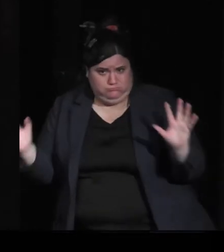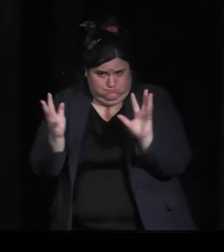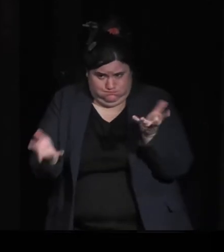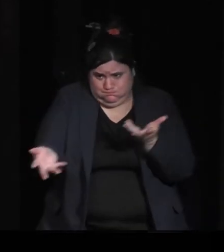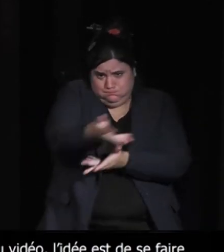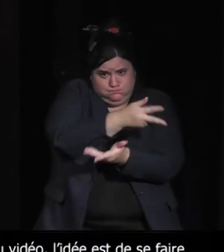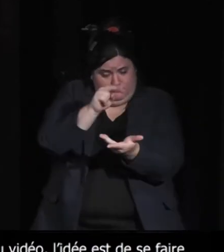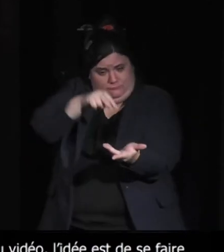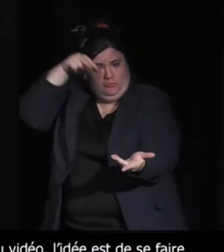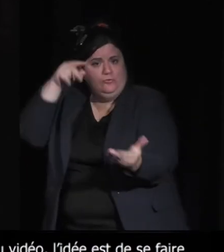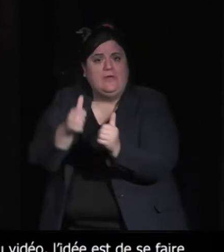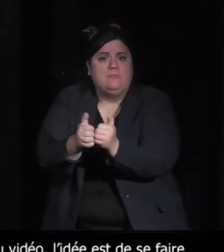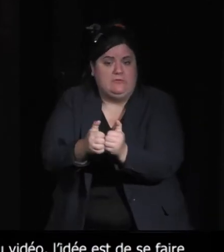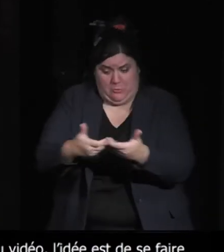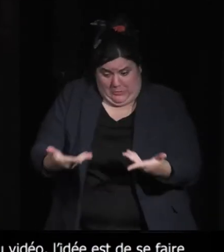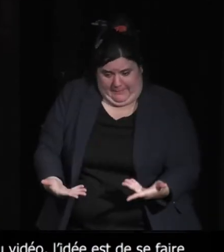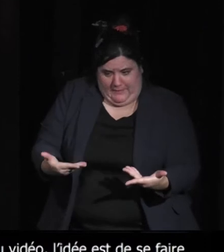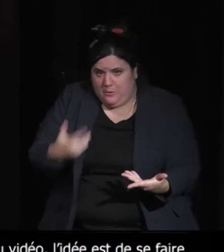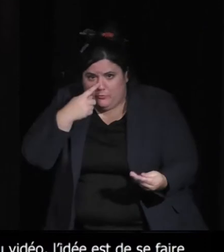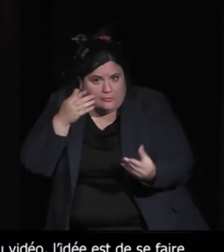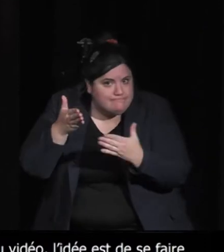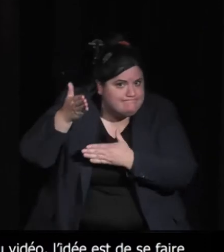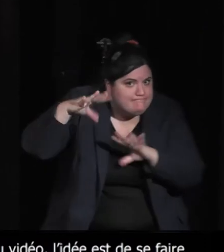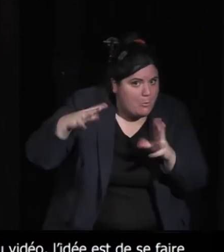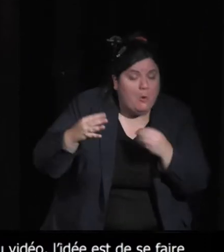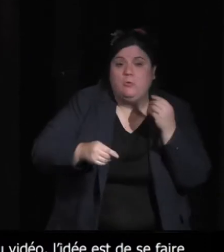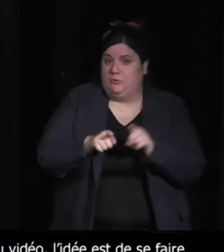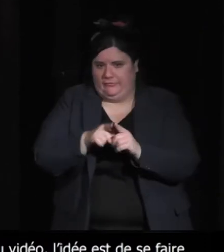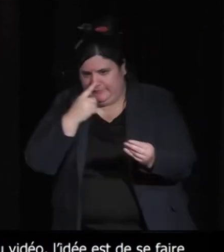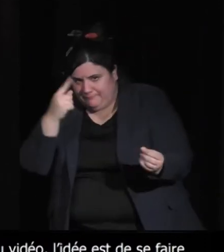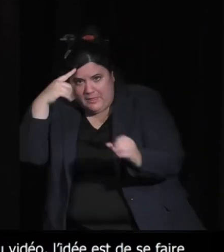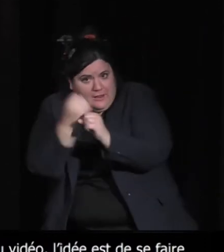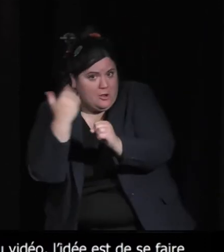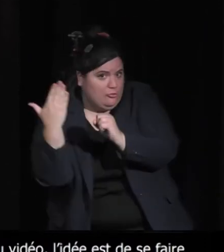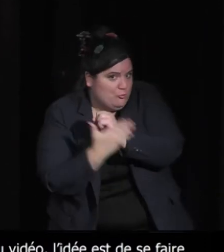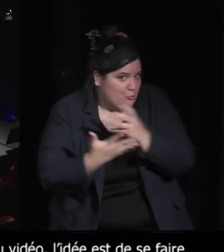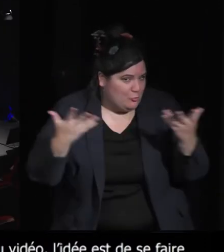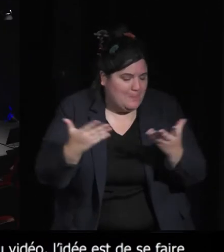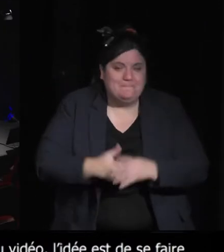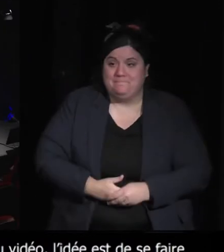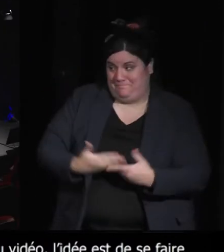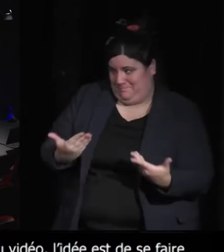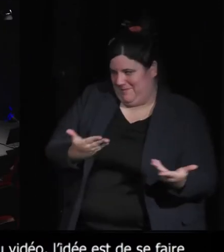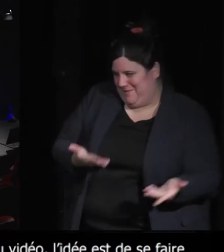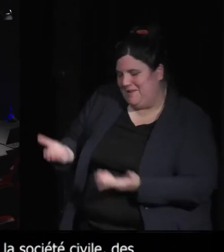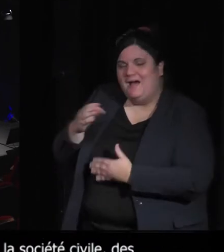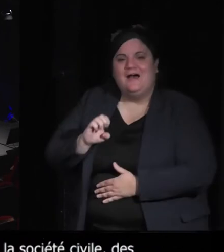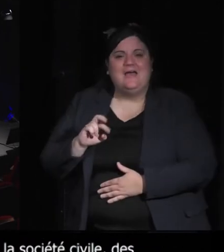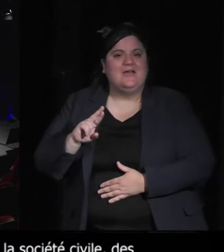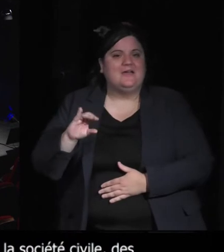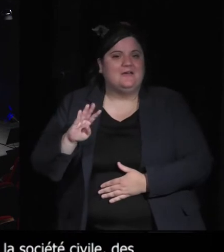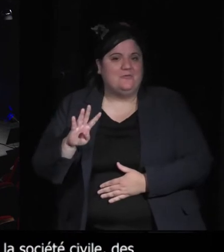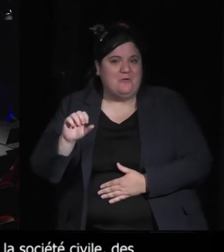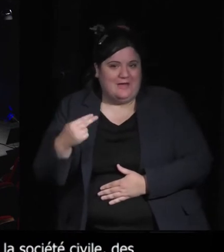actualité et dans ses implications. On sera encore cette année et un grand merci à eux avec Erwann Cariot et Jean Zed pour mener ces